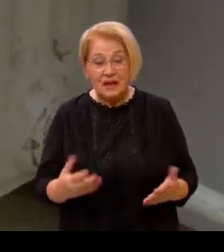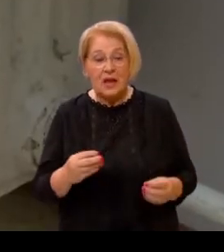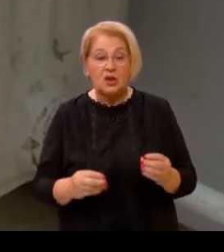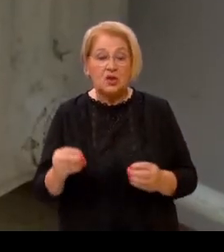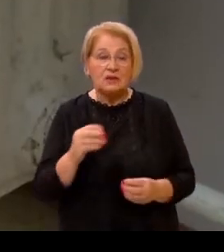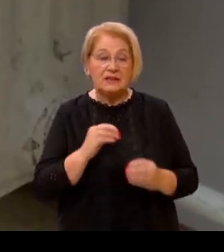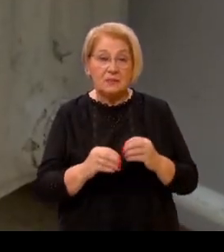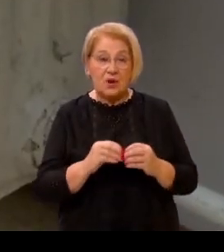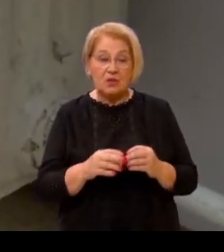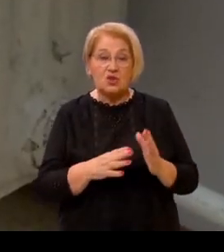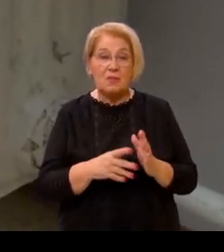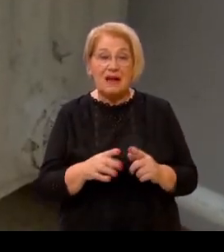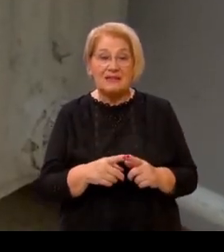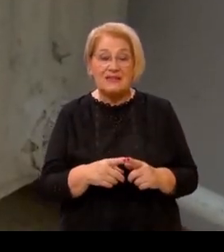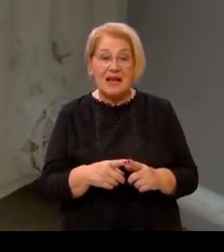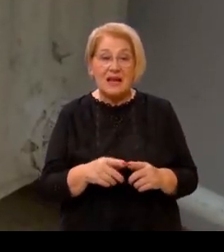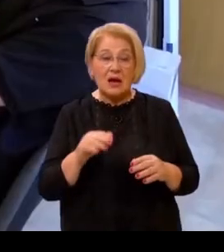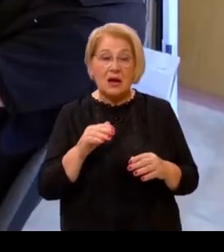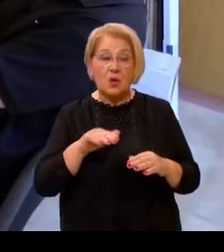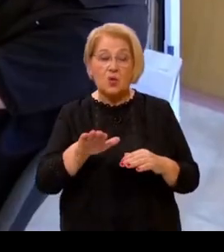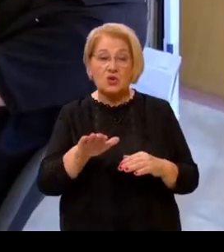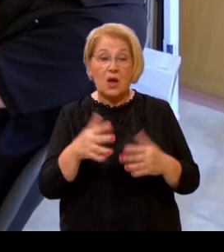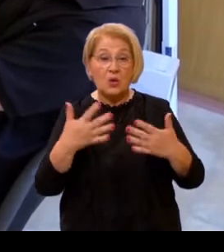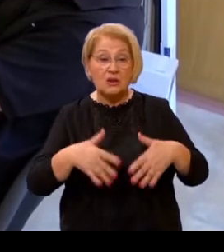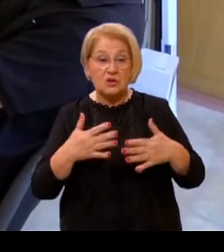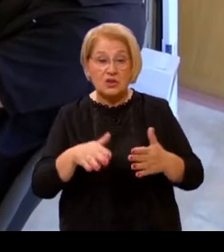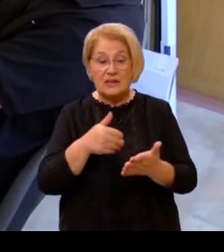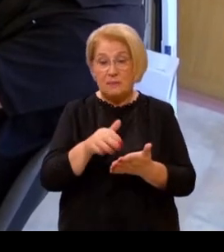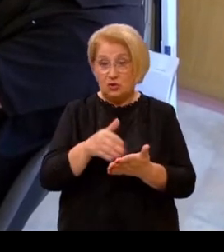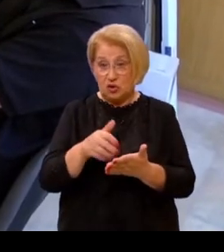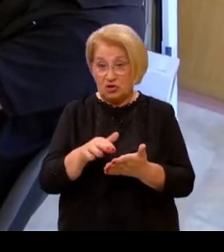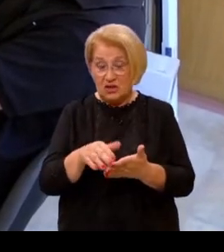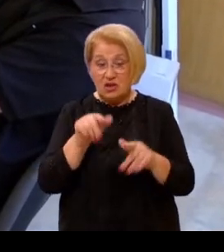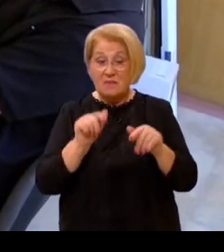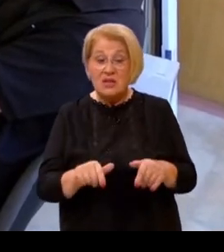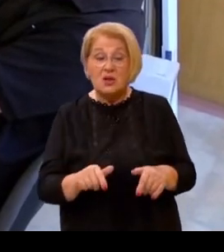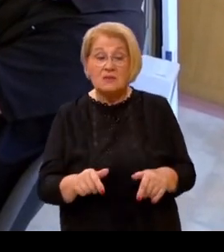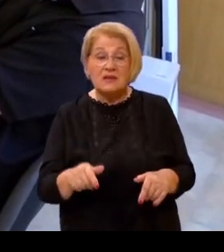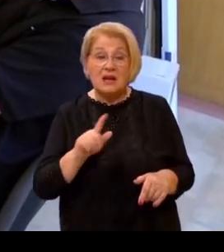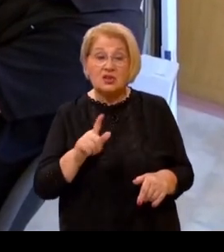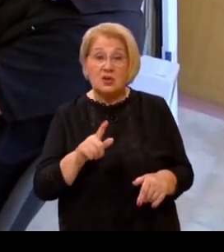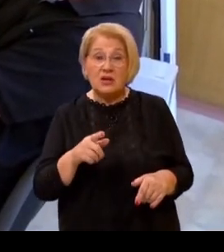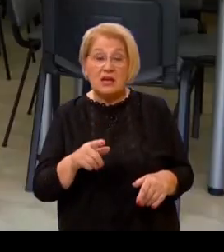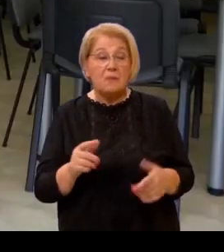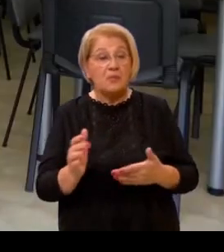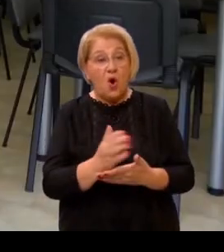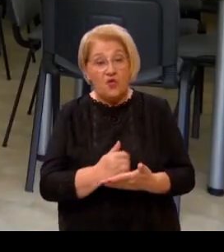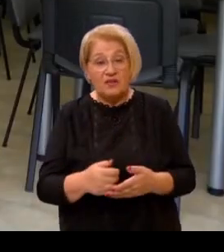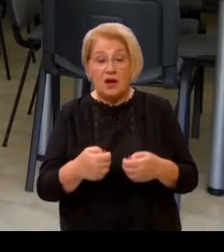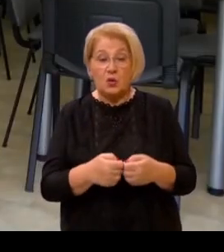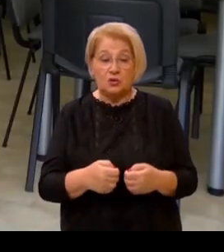je problem što je matica umirovljenika svrstana u industrijske potrošače, bez obzira na to što je neprofitna udruga.